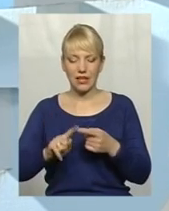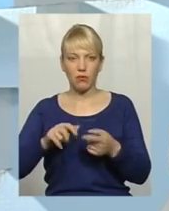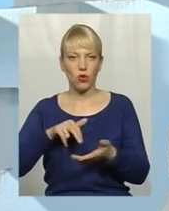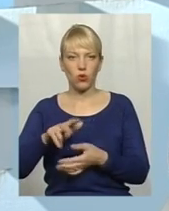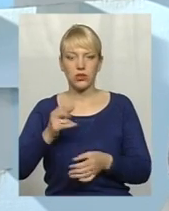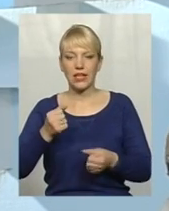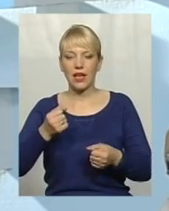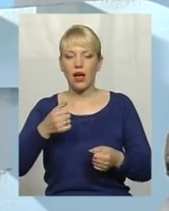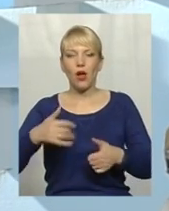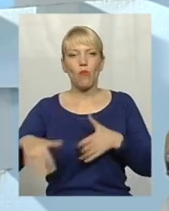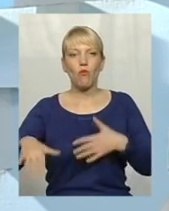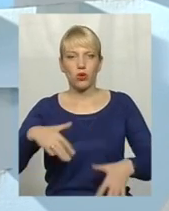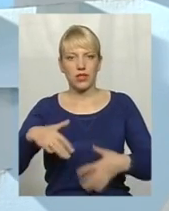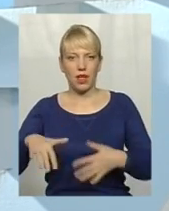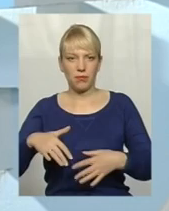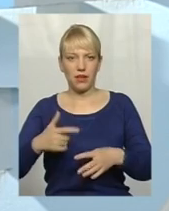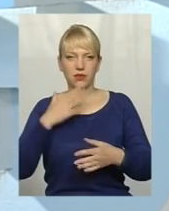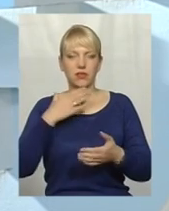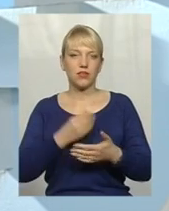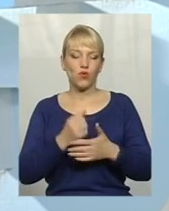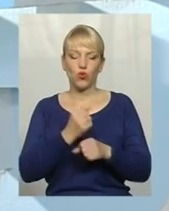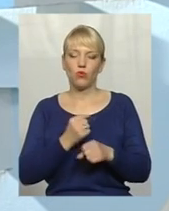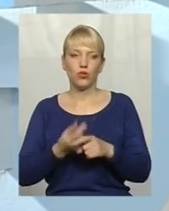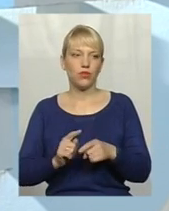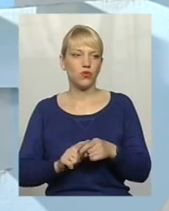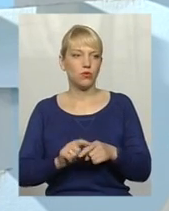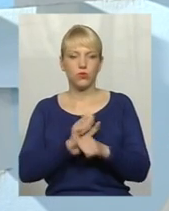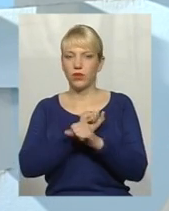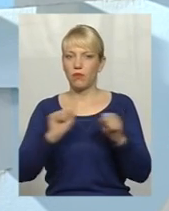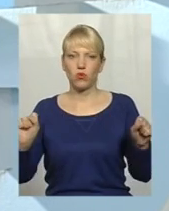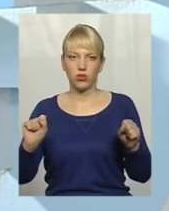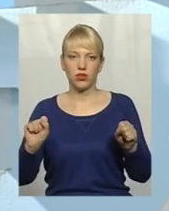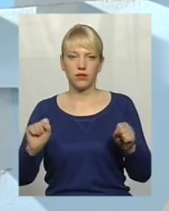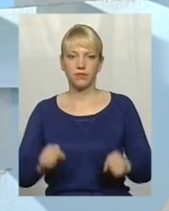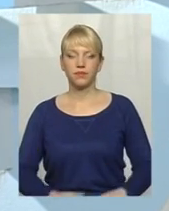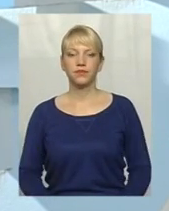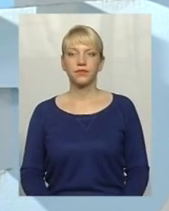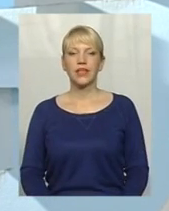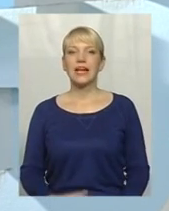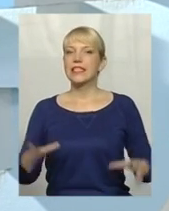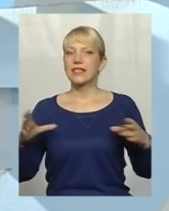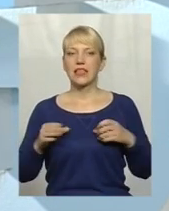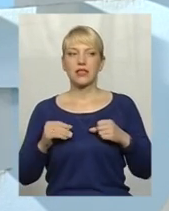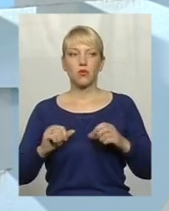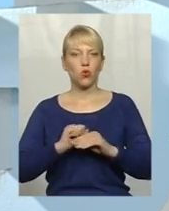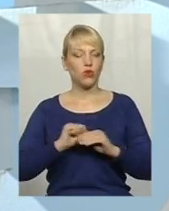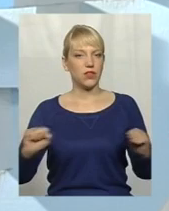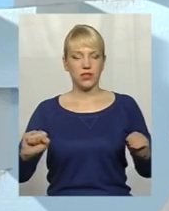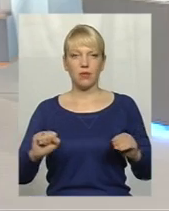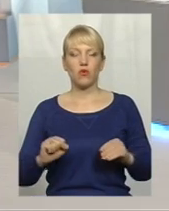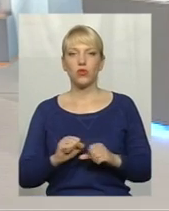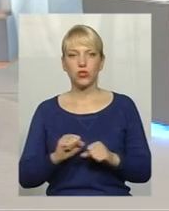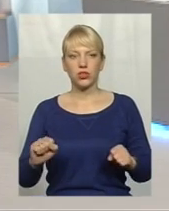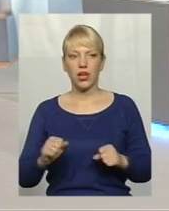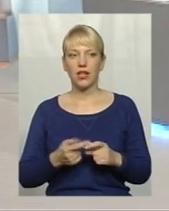свою роботу в цьому сенсі не можна. Заспокоюватись не можна і можна. Так, але таке